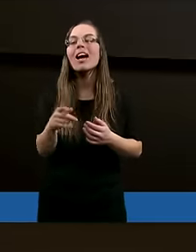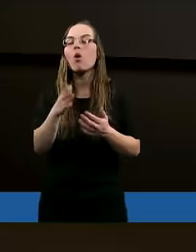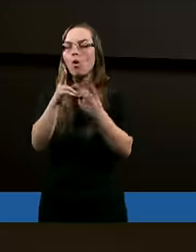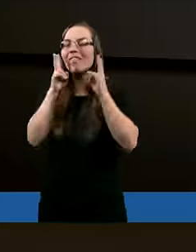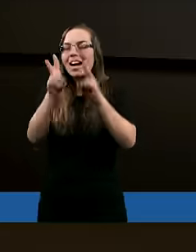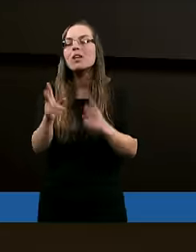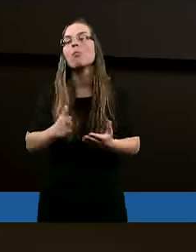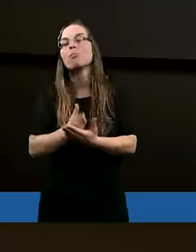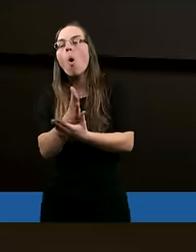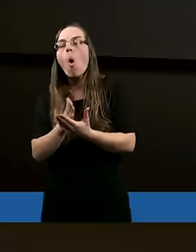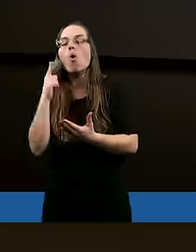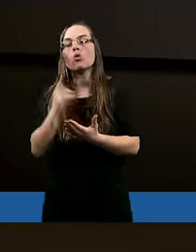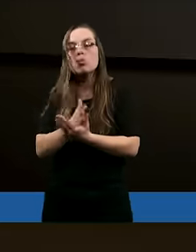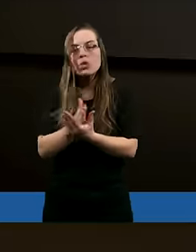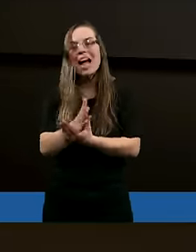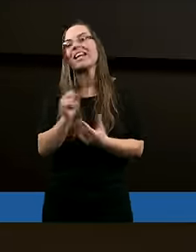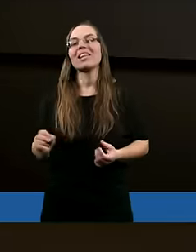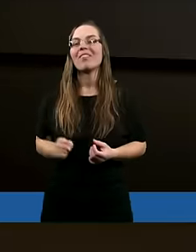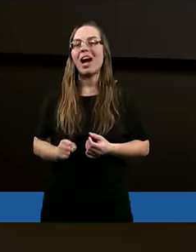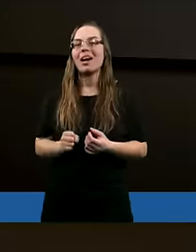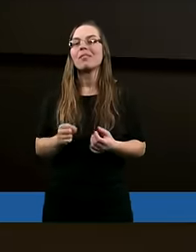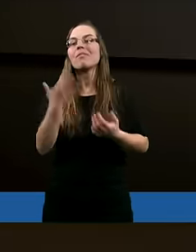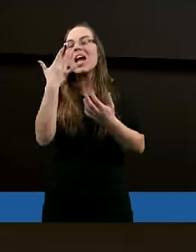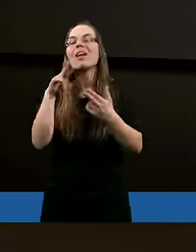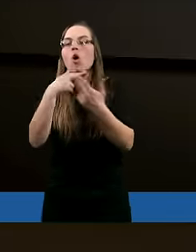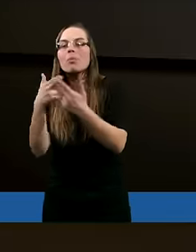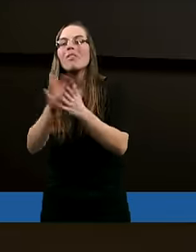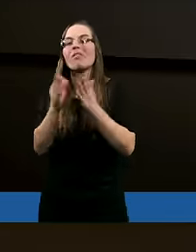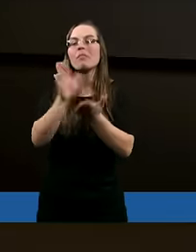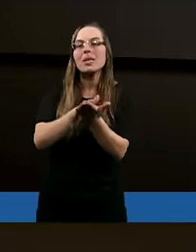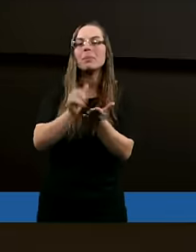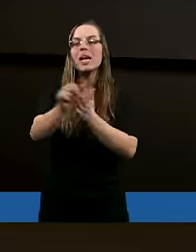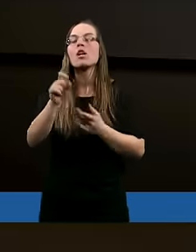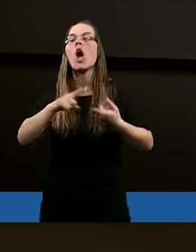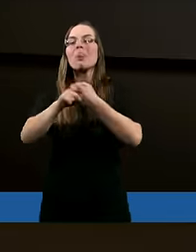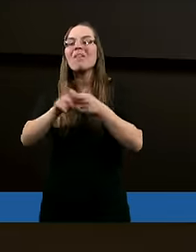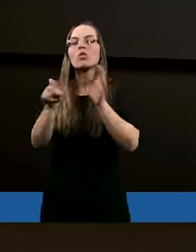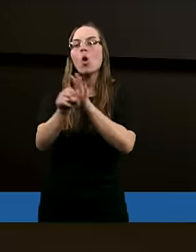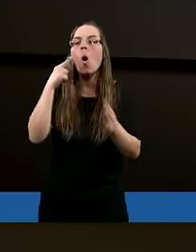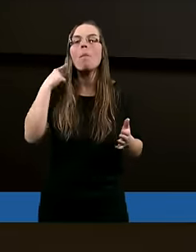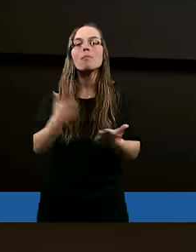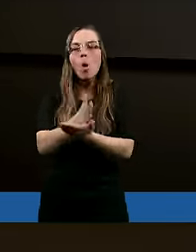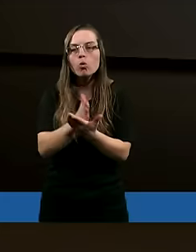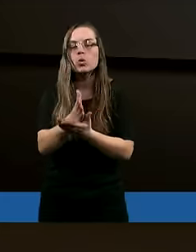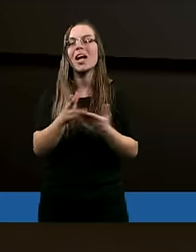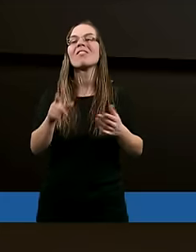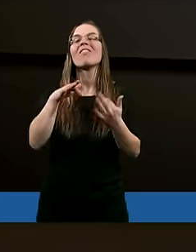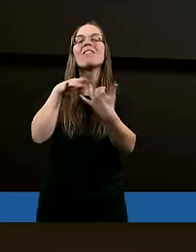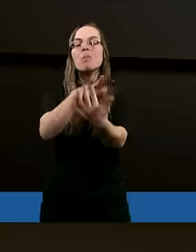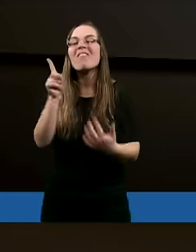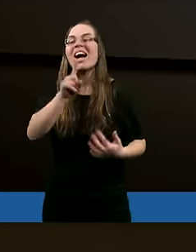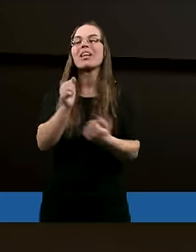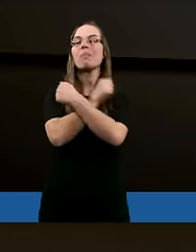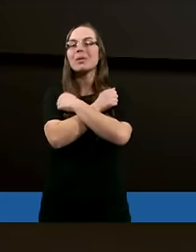Nim trwamy, posłuszeństwo. W wielu, wielu miejscach w Biblii jest nawiązanie do posłuszeństwa, gdzie posłuszeństwo wypływam z